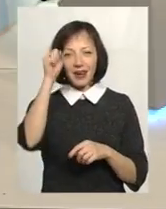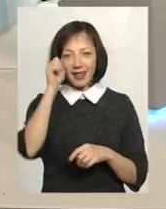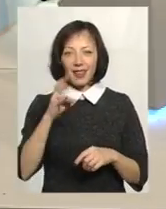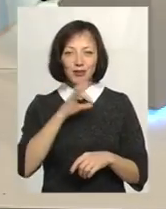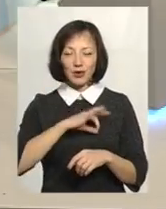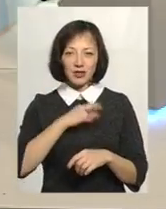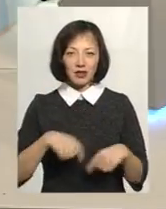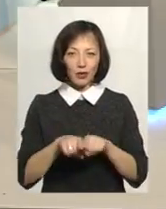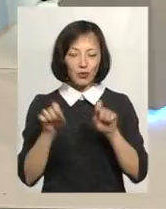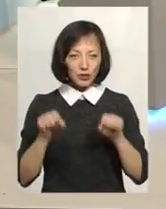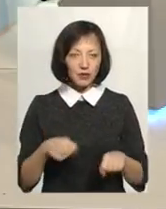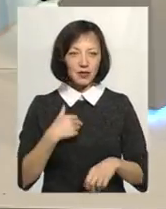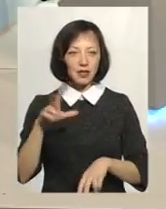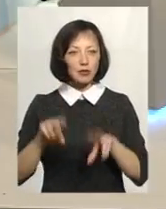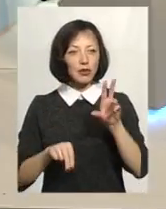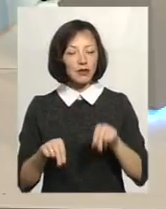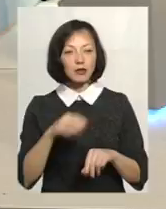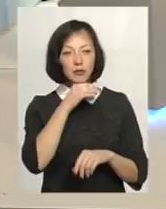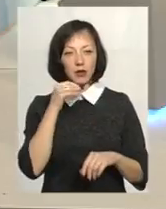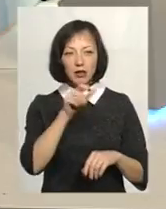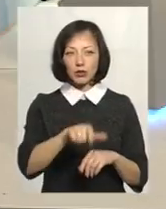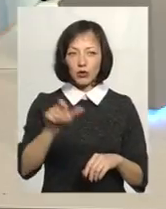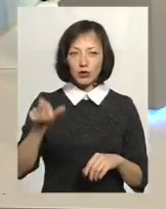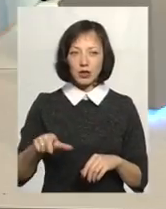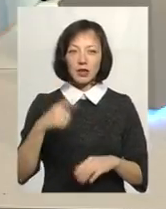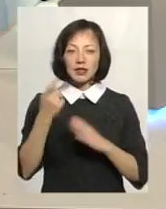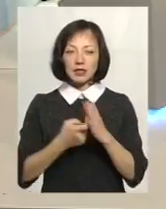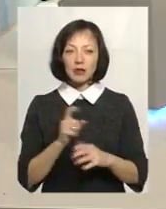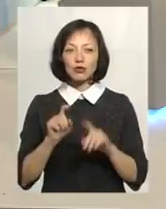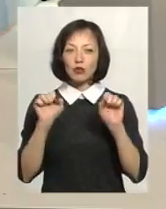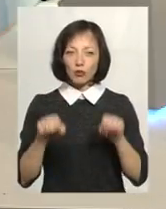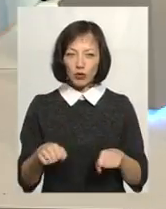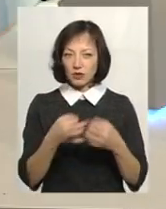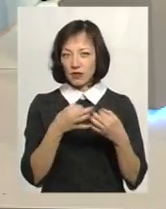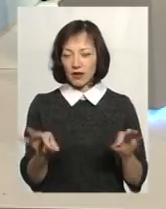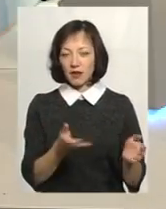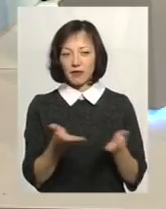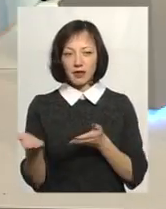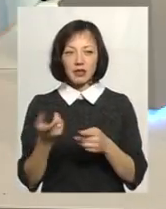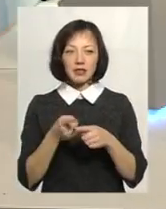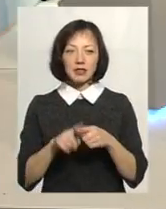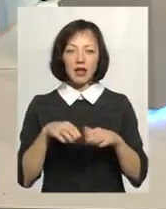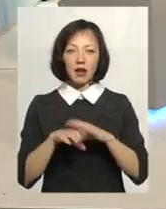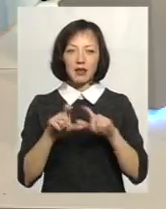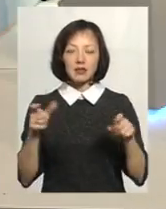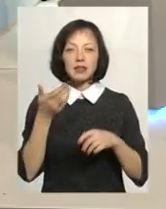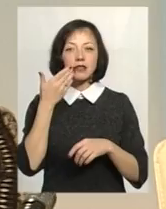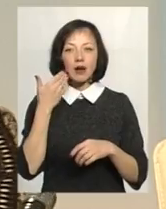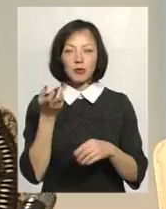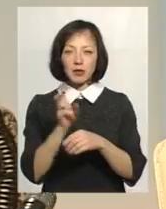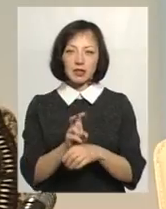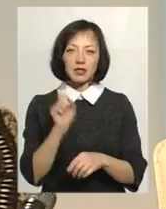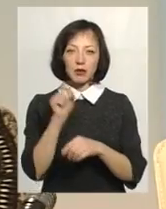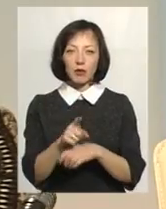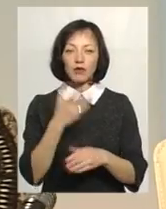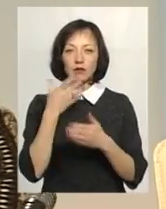можливостю. І я дуже сподіваюся, що багато людей дізналися, що можна туди, вільний вхід є, цей архів, що вони запросто можуть туди піти,